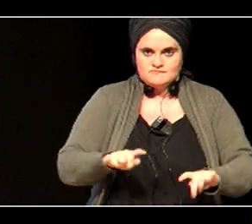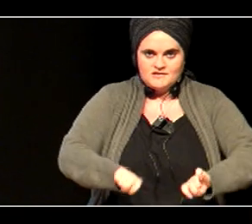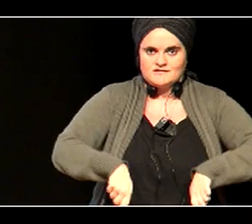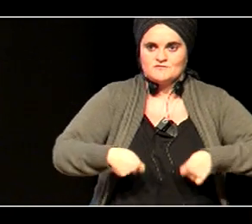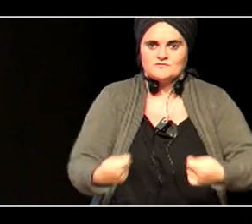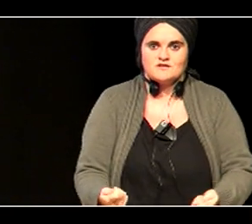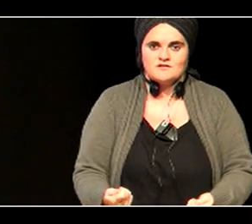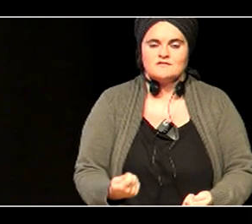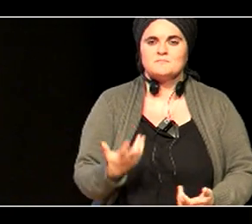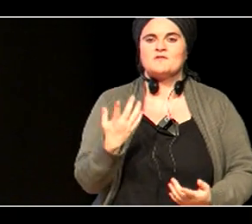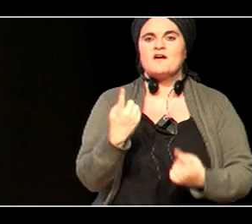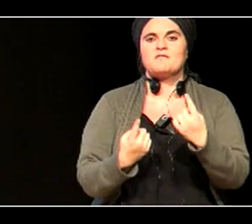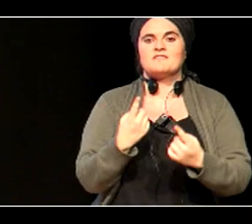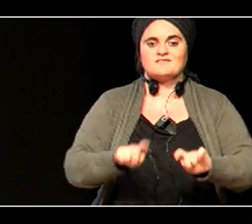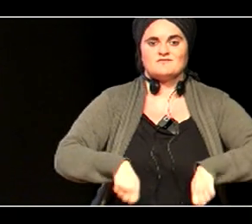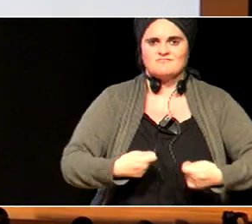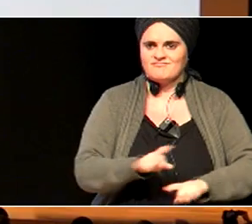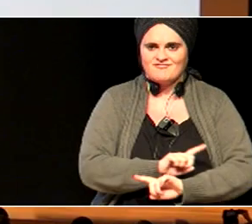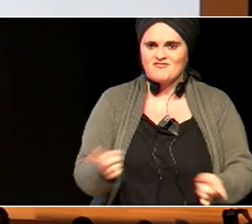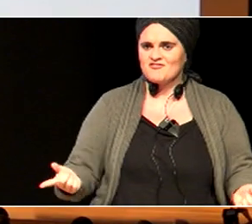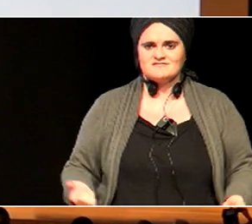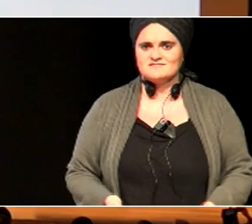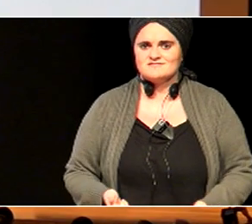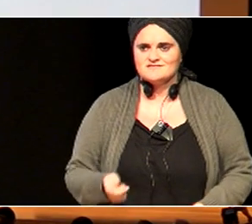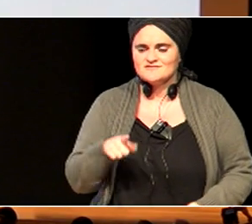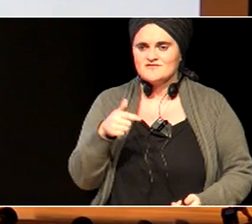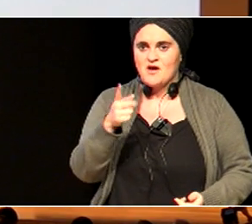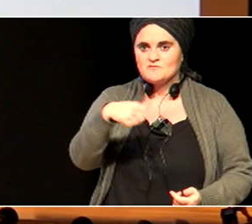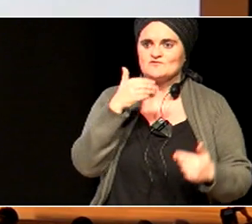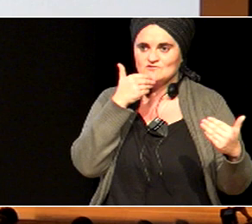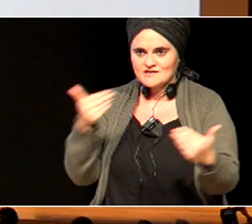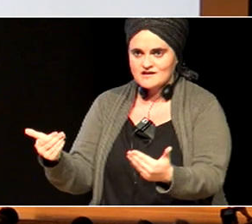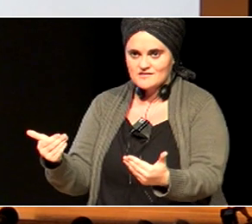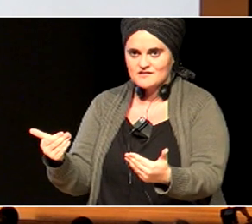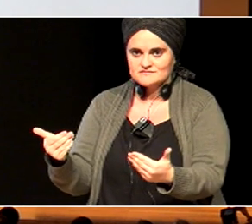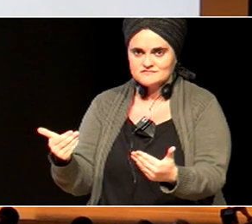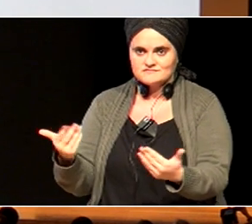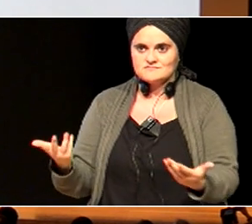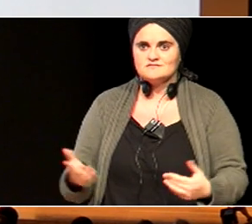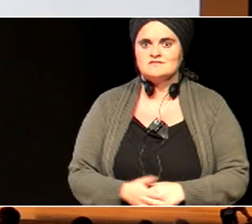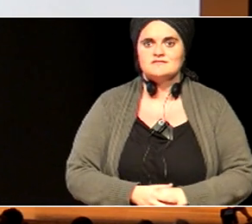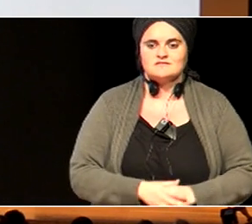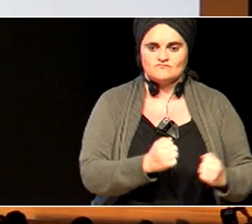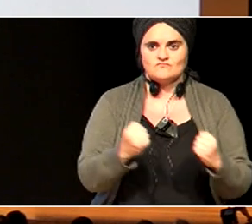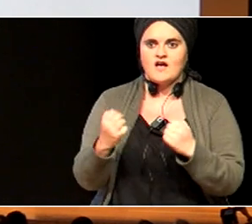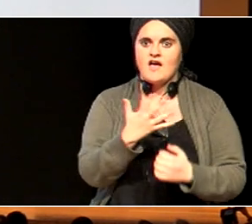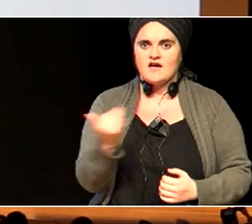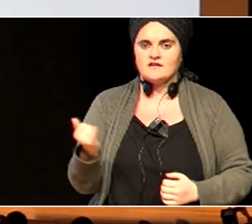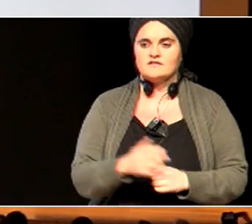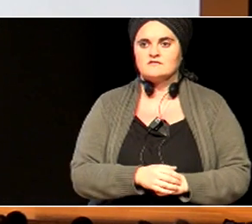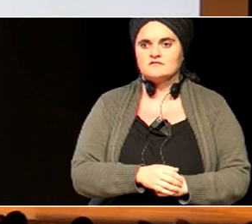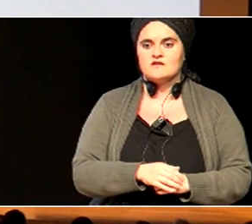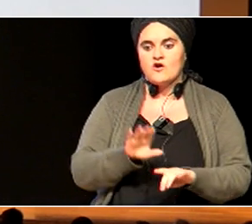batzutan ez dira, ainaturalak, eta, zuei, ezker gertatzen dira. Orduan, beste komunitate tara,